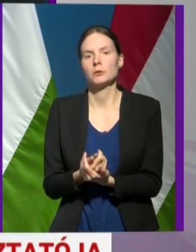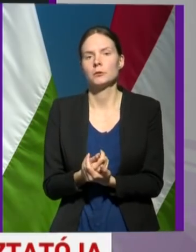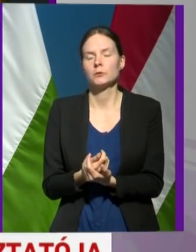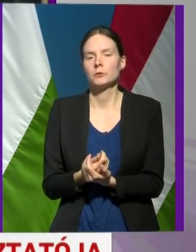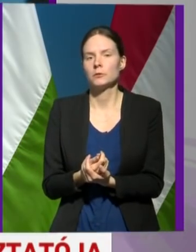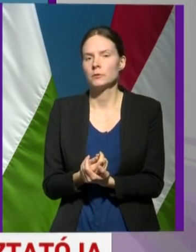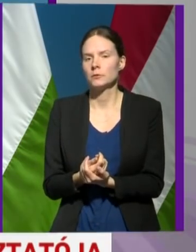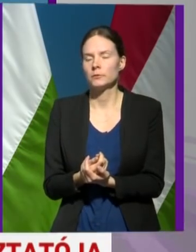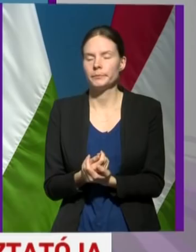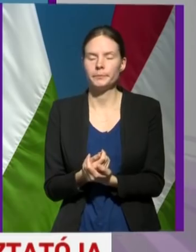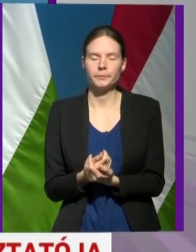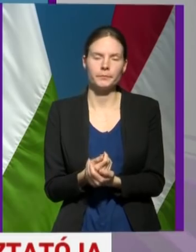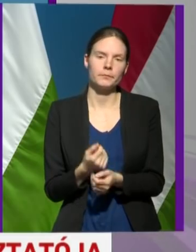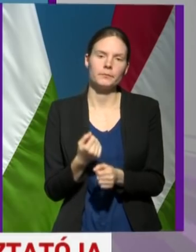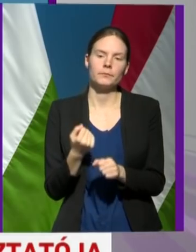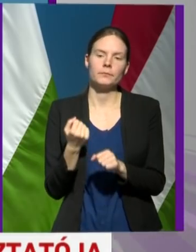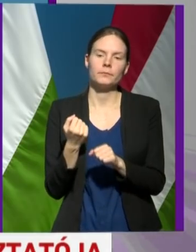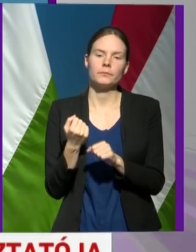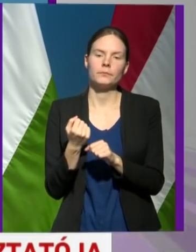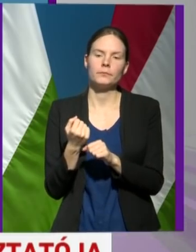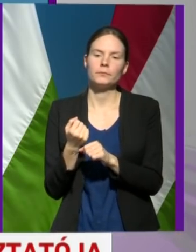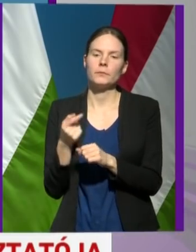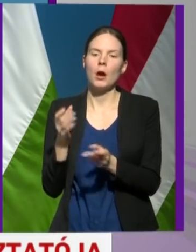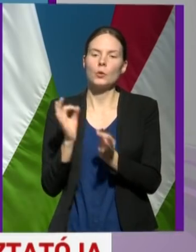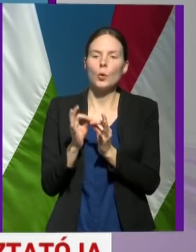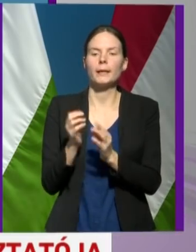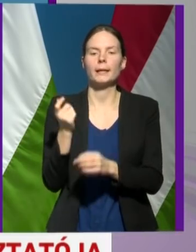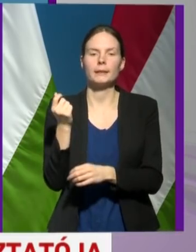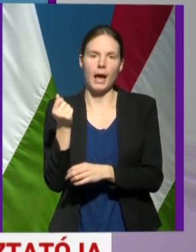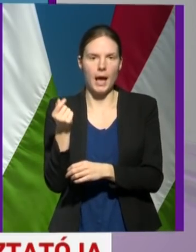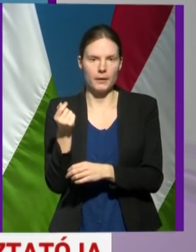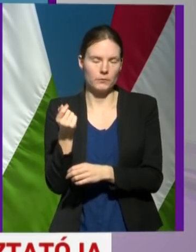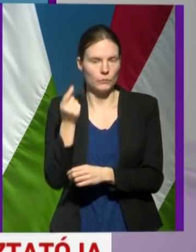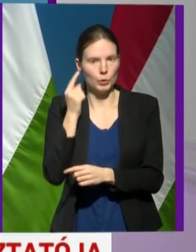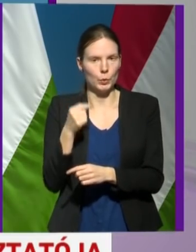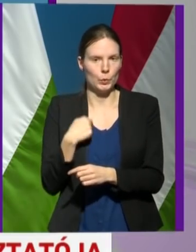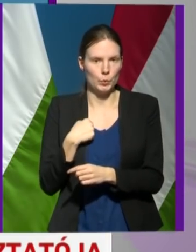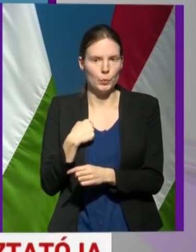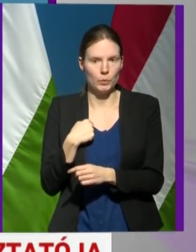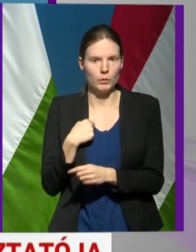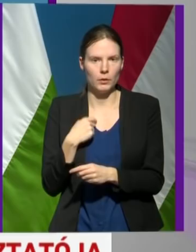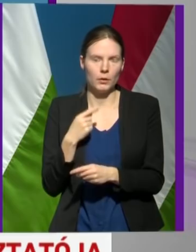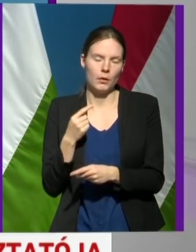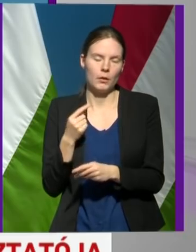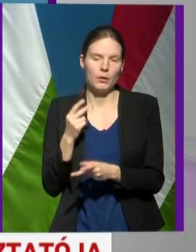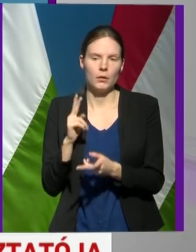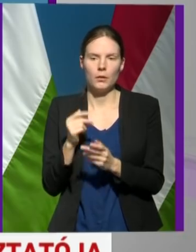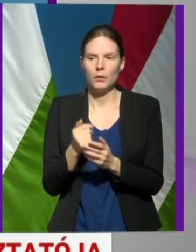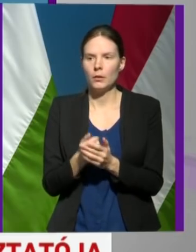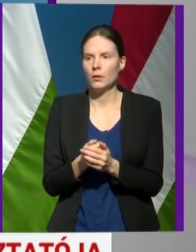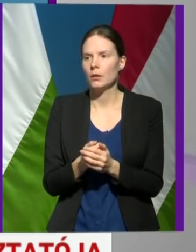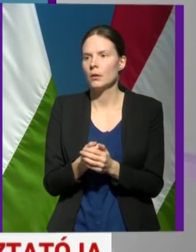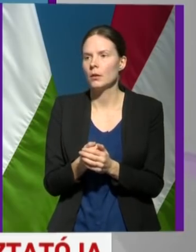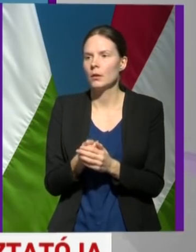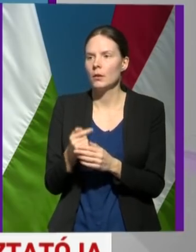A büntetés végre a konkrét árakat tudjuk, hogy miről mennyire emelkedett? És